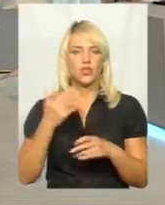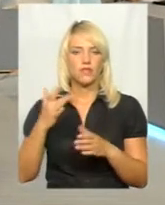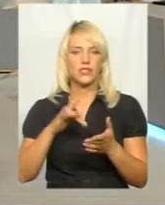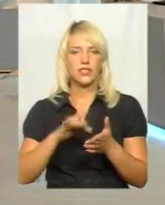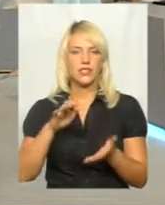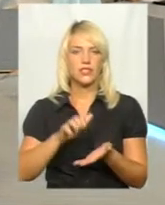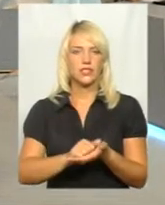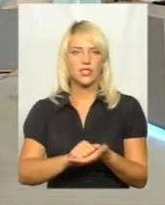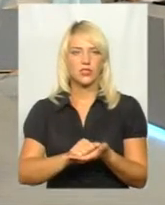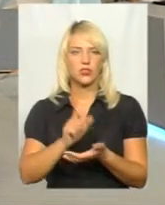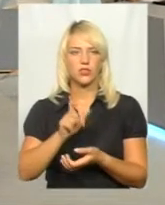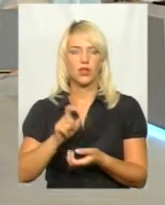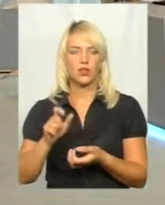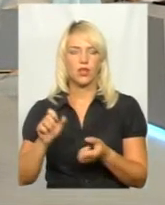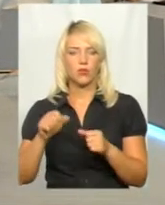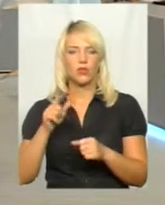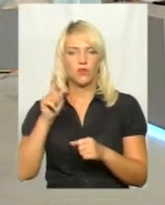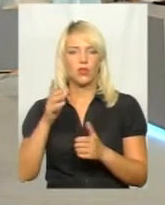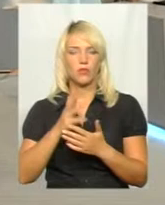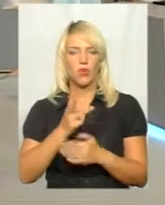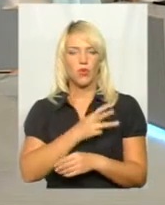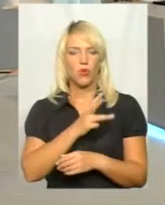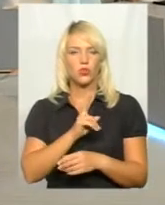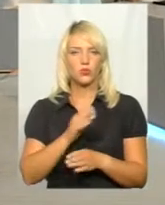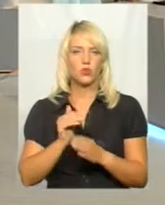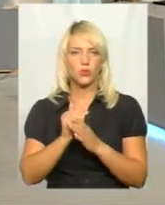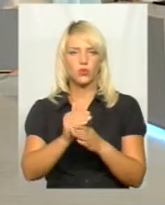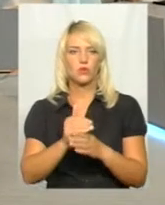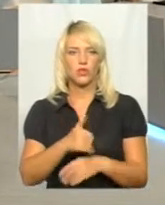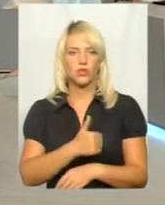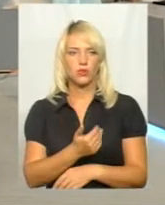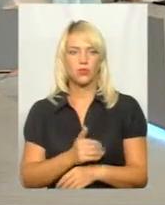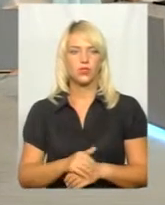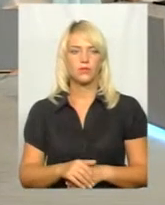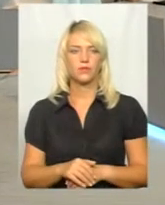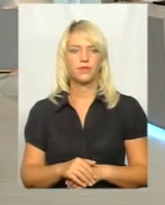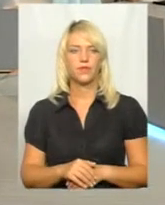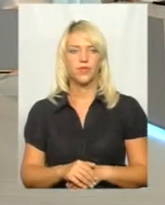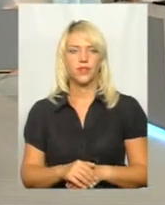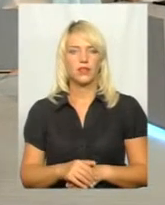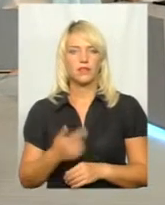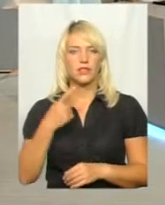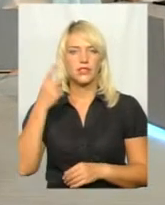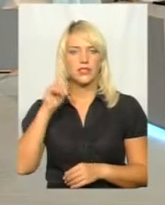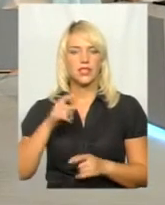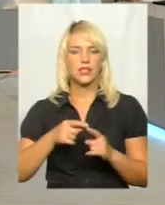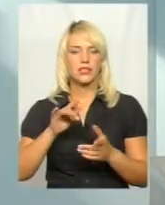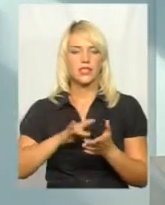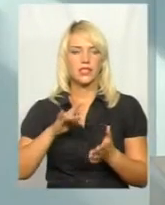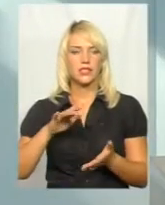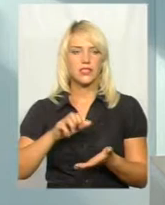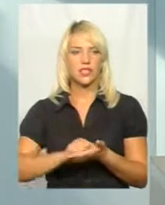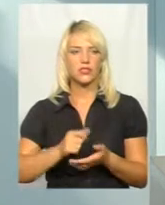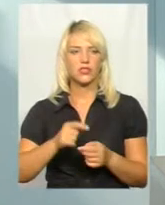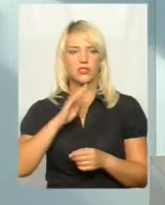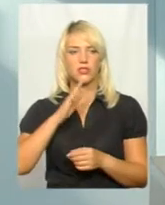зайнятості? Можливо, там є охочі підсобити? Ви знаєте, в центр зайнятості